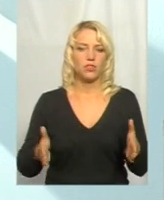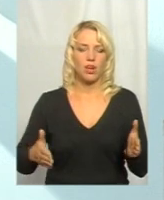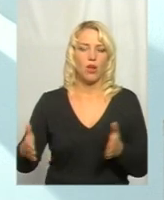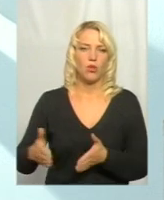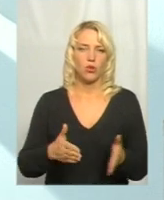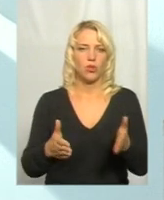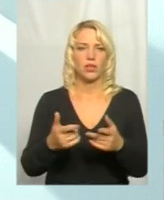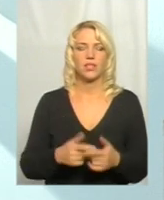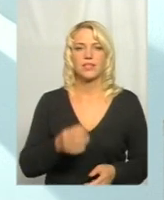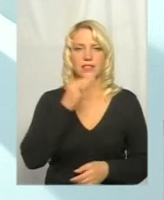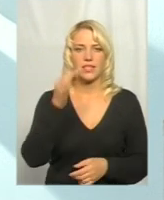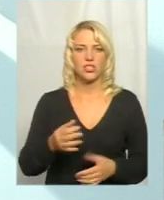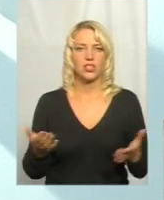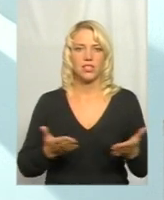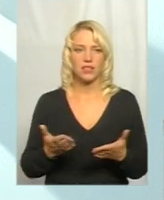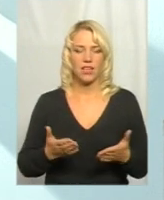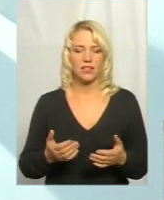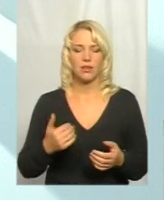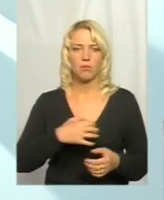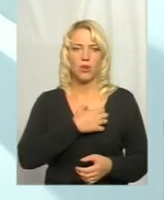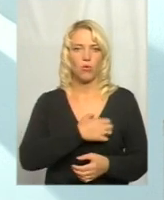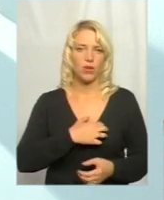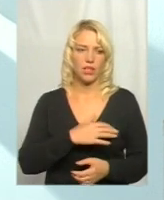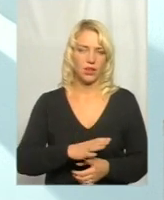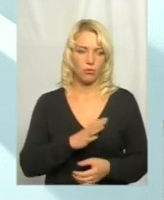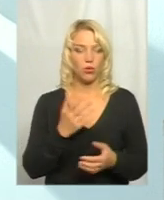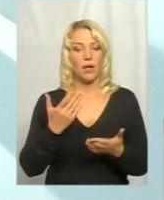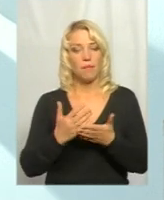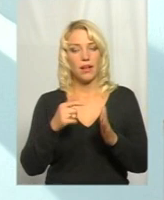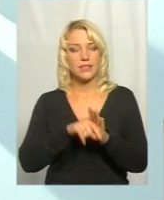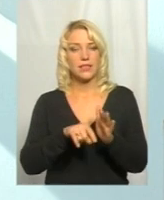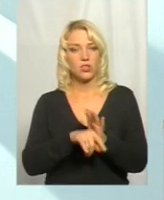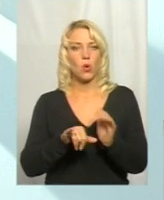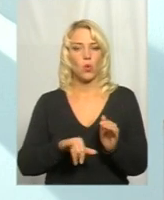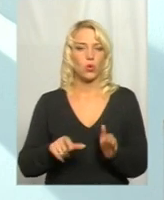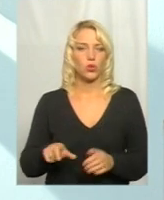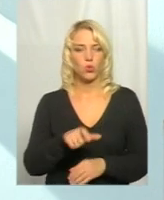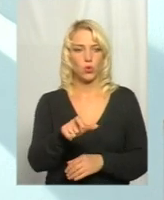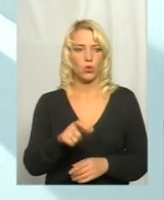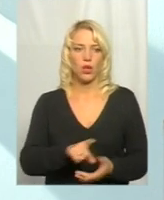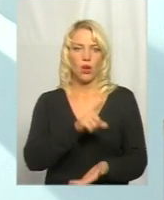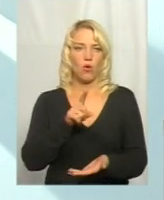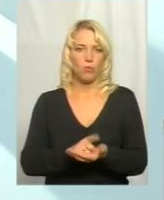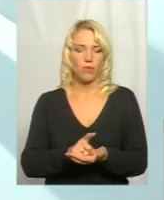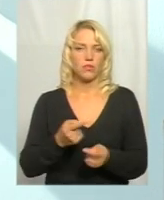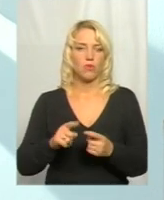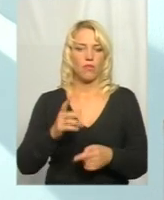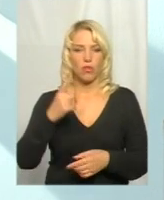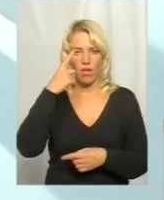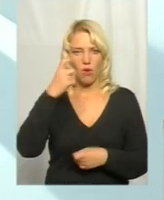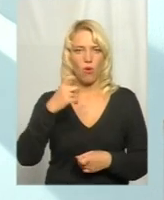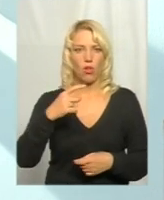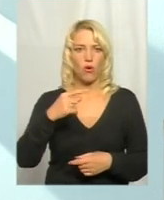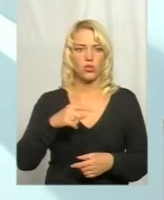А скажіть, які розставляли пріоритети? Має значення, куди ведуть ті дороги? Обов'язково наголошено було